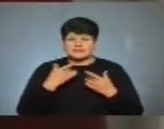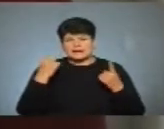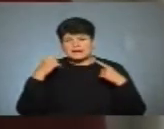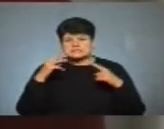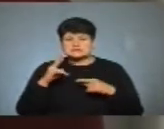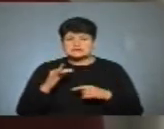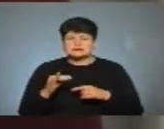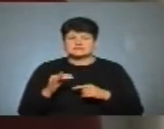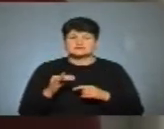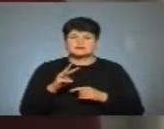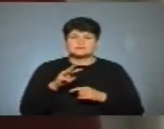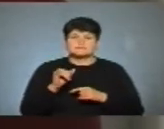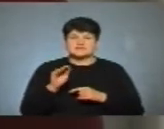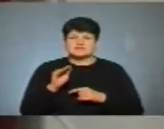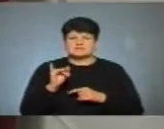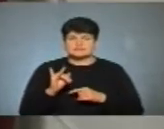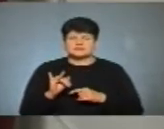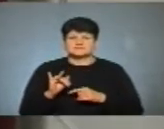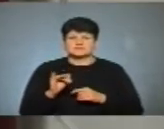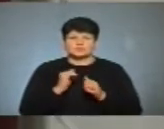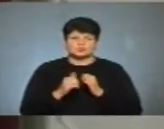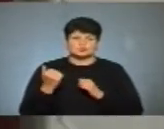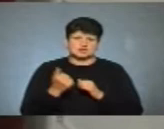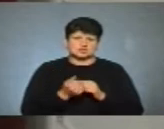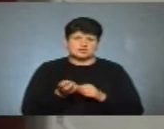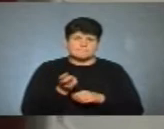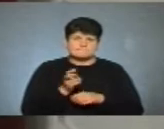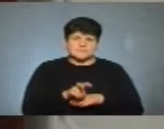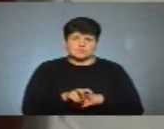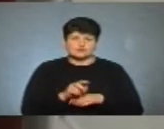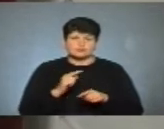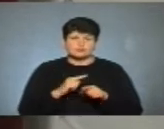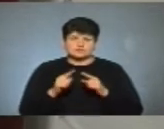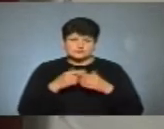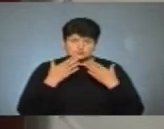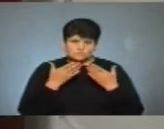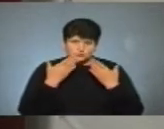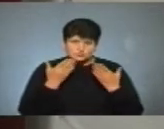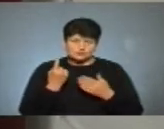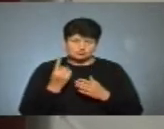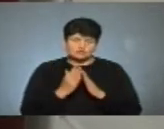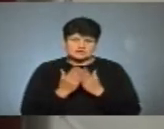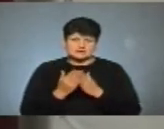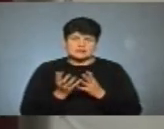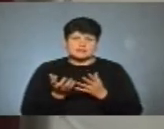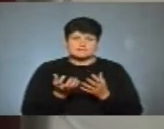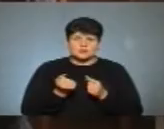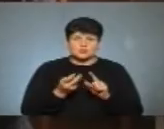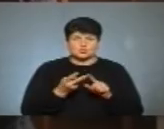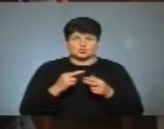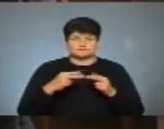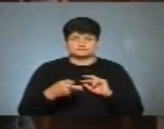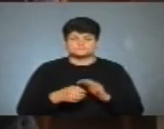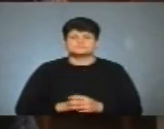казки, якісь міфи. Щотижня приходжу, бо швидко прочитаю одну книжку і беру одразу другу.